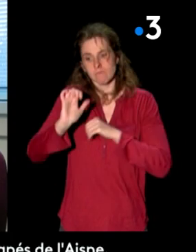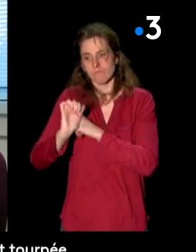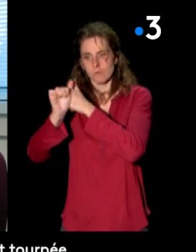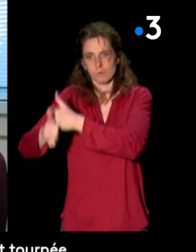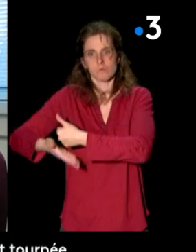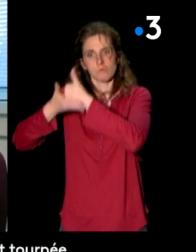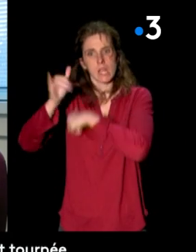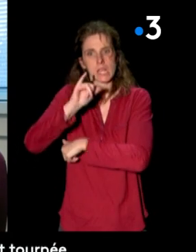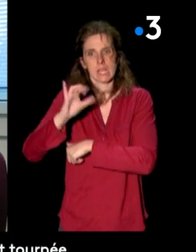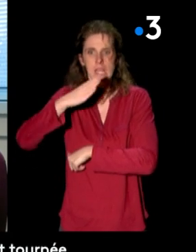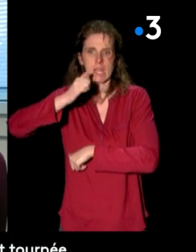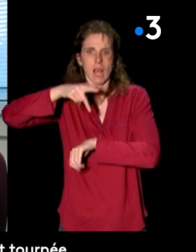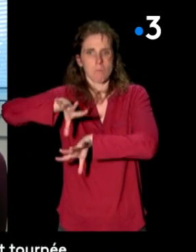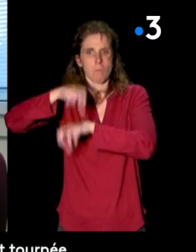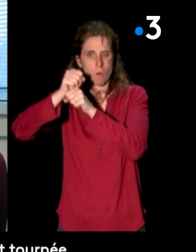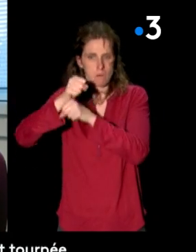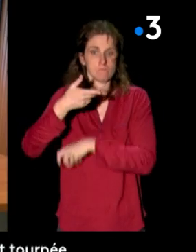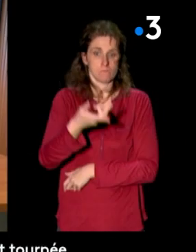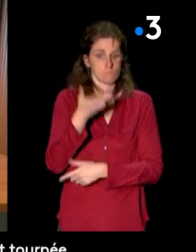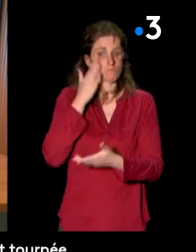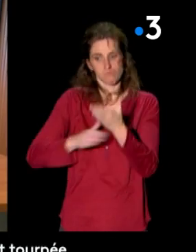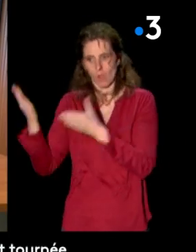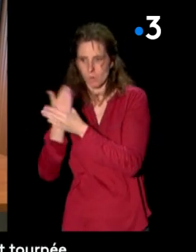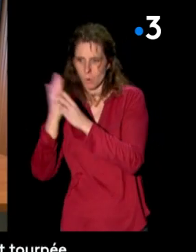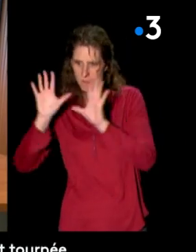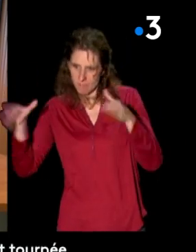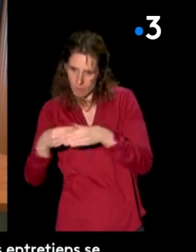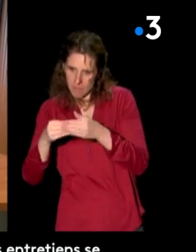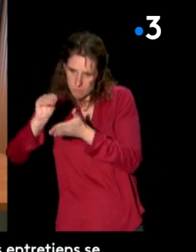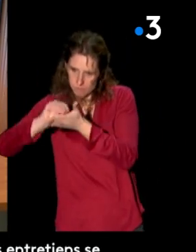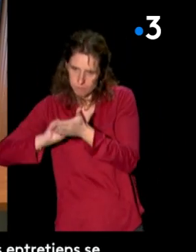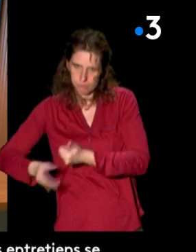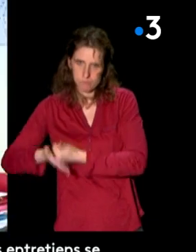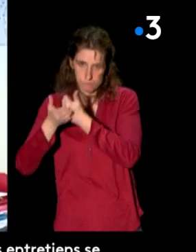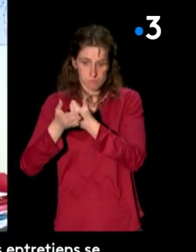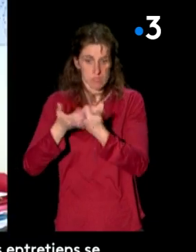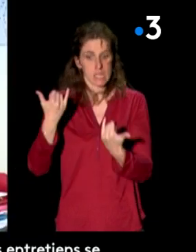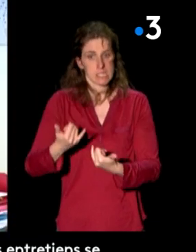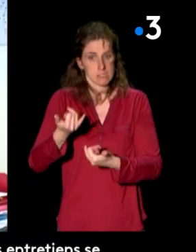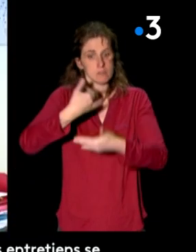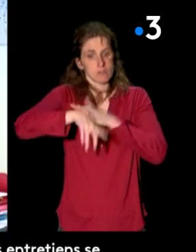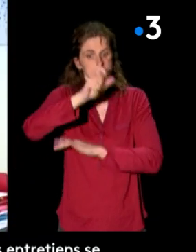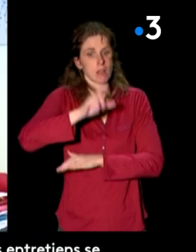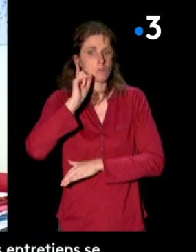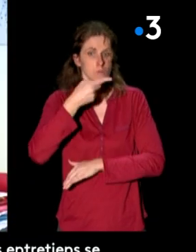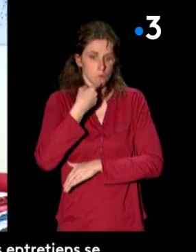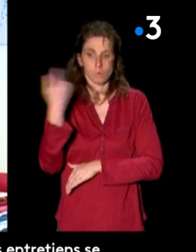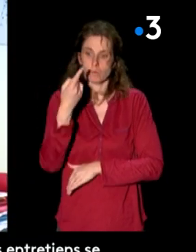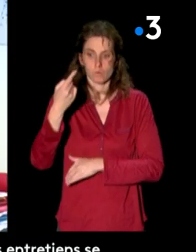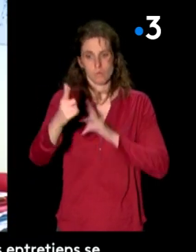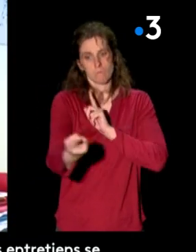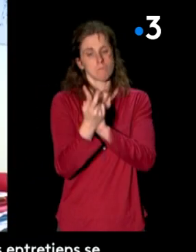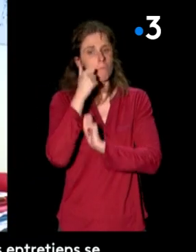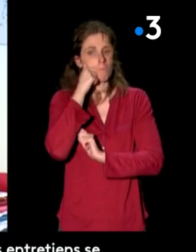Emploi. C'est vers cet organisme qu'elle s'est tournée pour élaborer un dossier de formation. Ici, pour les bénéficiaires sourds, tous les entretiens se déroulent